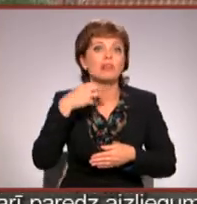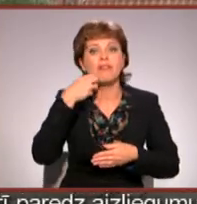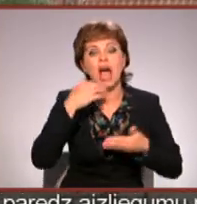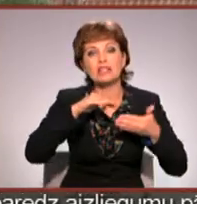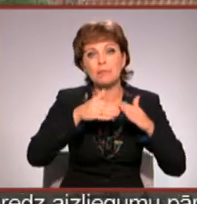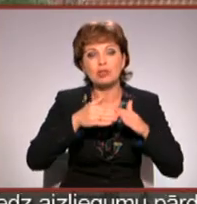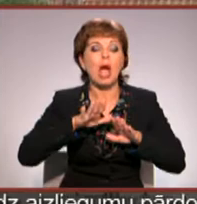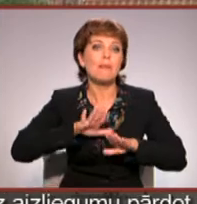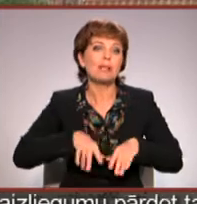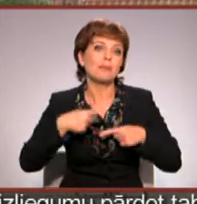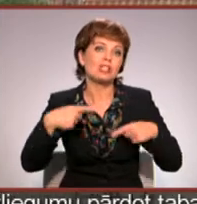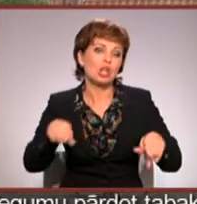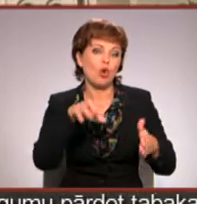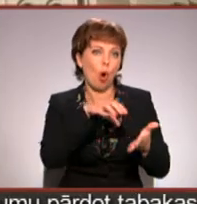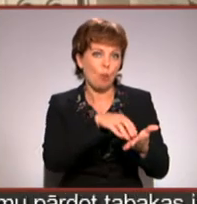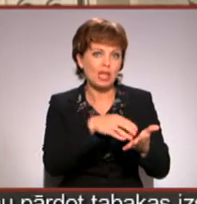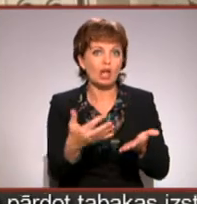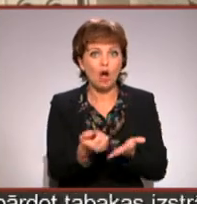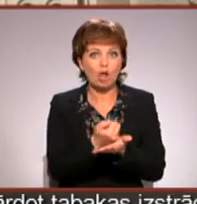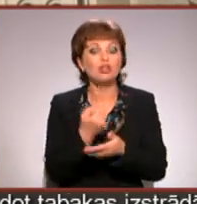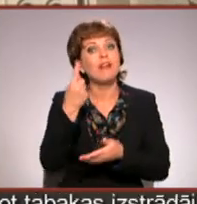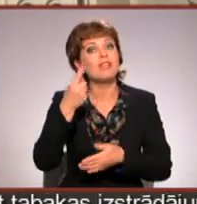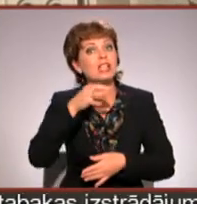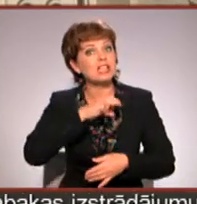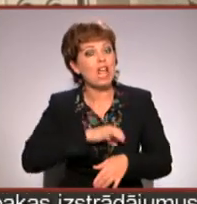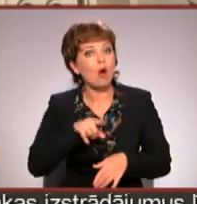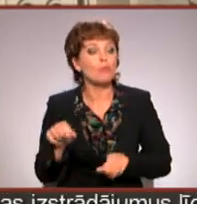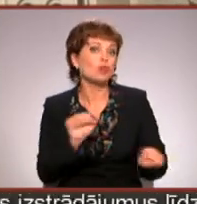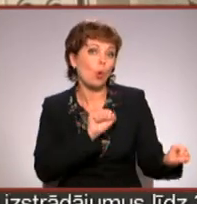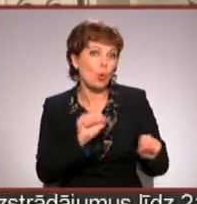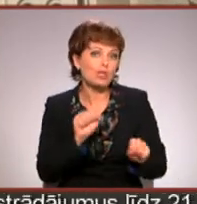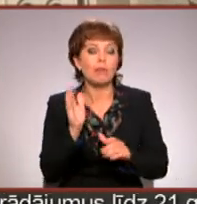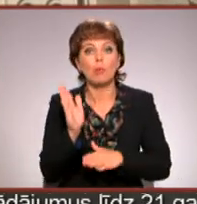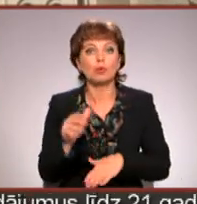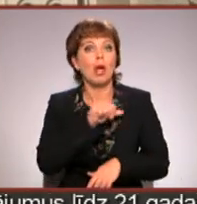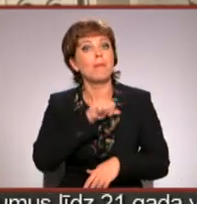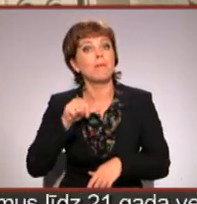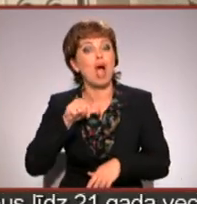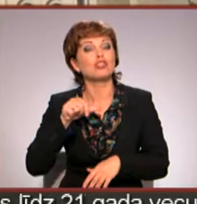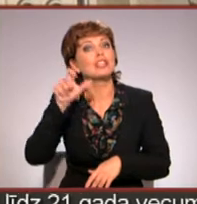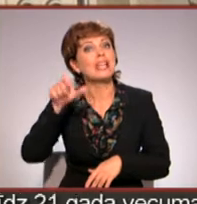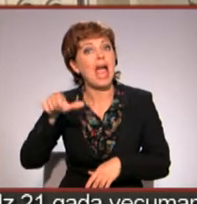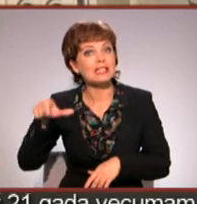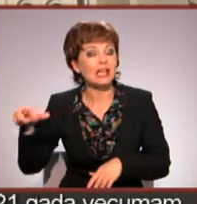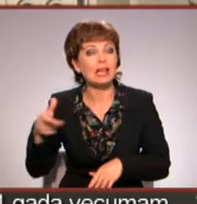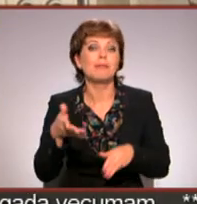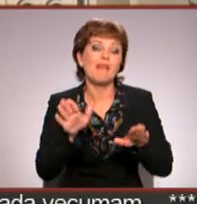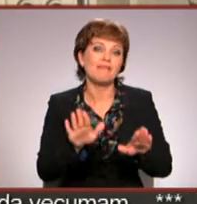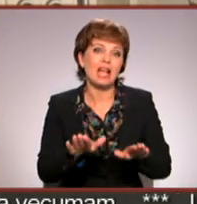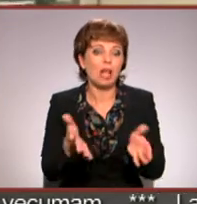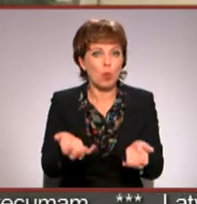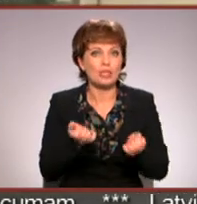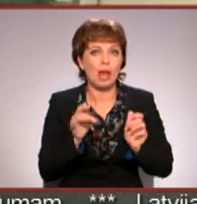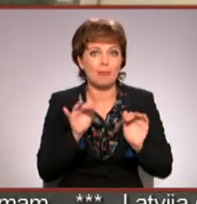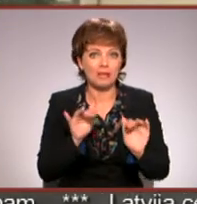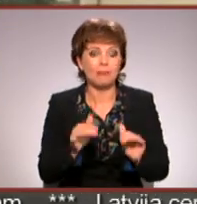bet arī pēc tam citu objektu atrašanu. Vēl viens ieguvums šādai kustībai būtu arī pašiem cēsiniekiem un vietējai uzņēmējdarbībai.